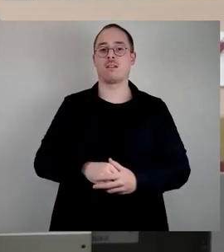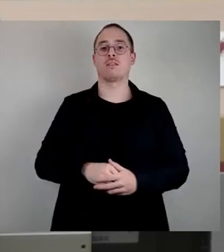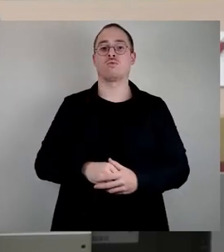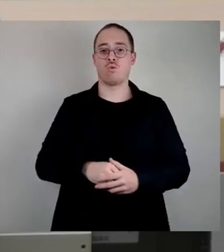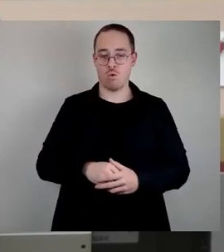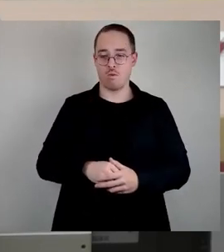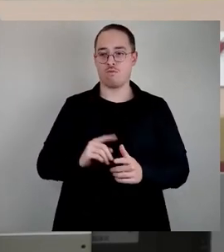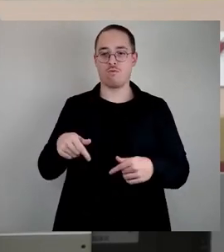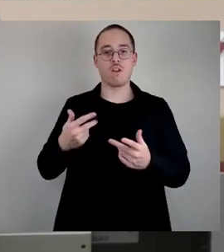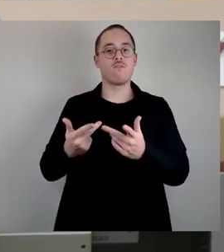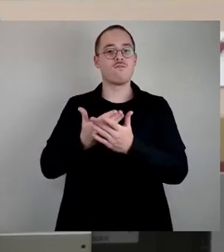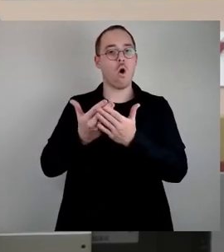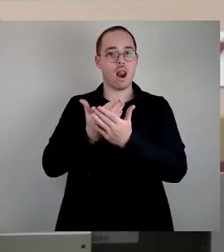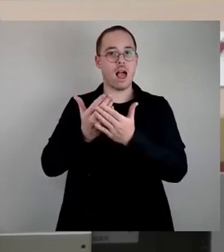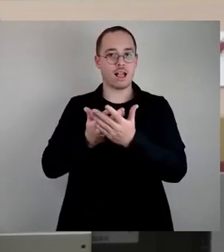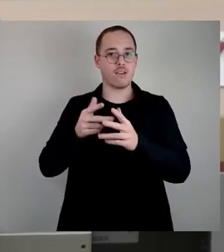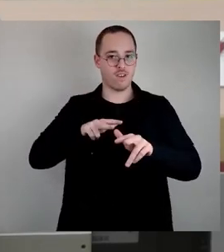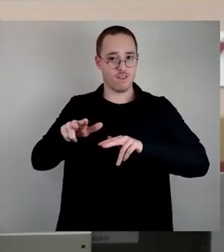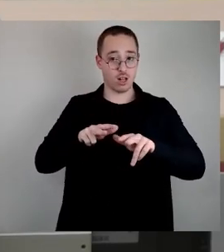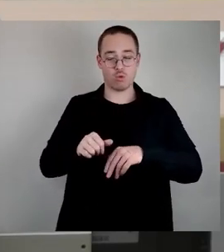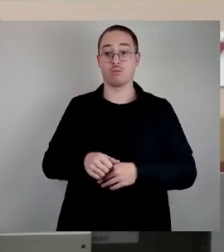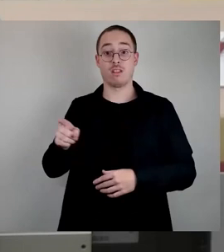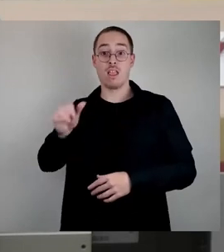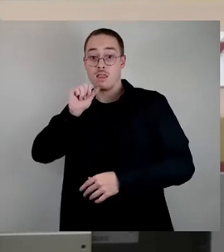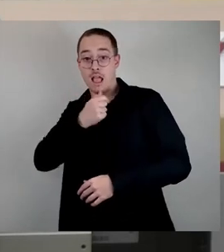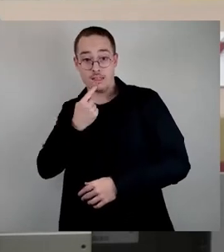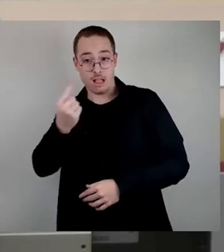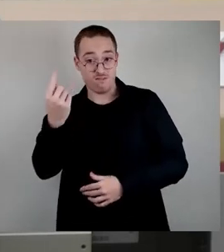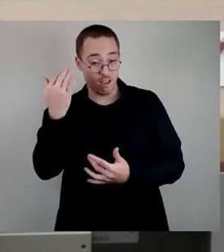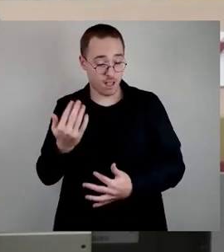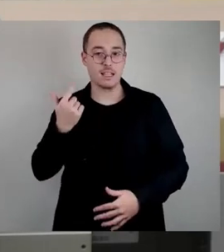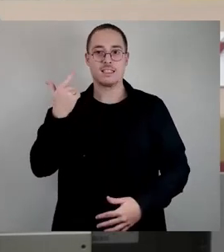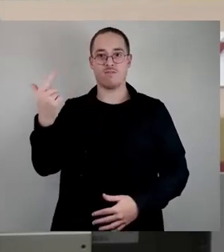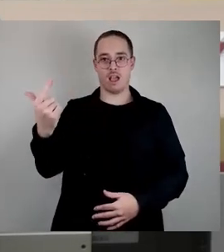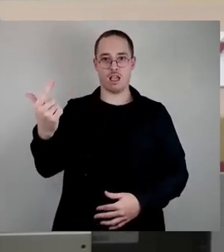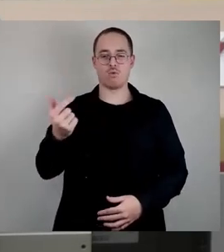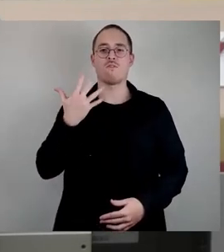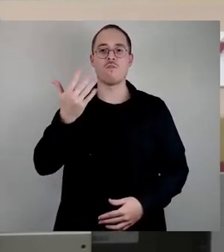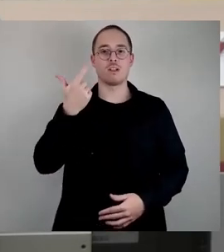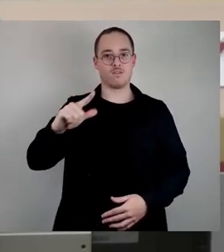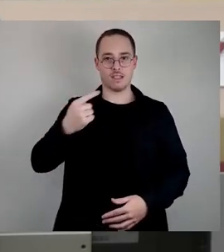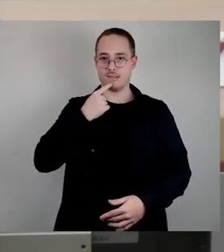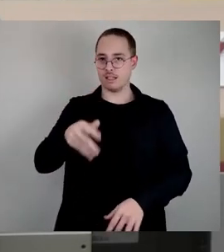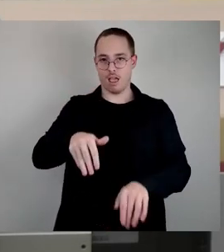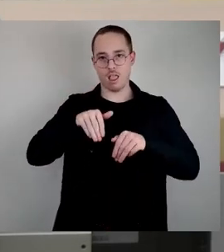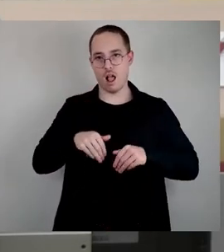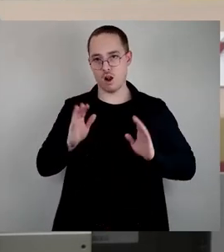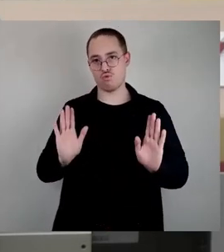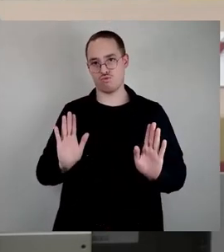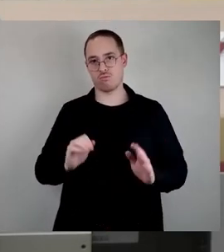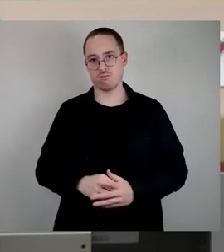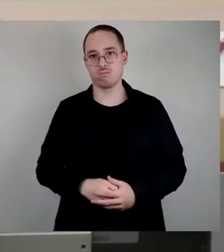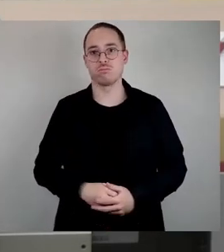zwei Nein-Stimmen und 25 Enthaltungen. Also ich denke, das kann sich sehen lassen bei so einer wichtigen Sache, obgleich